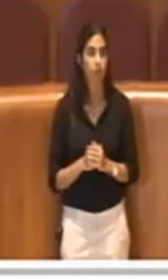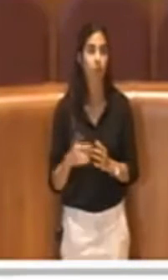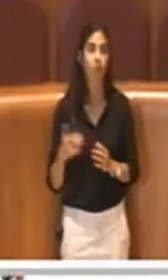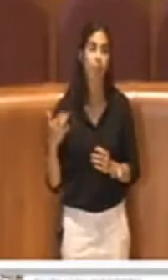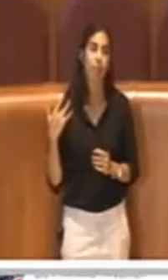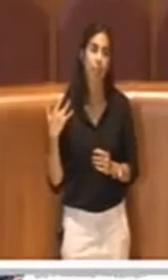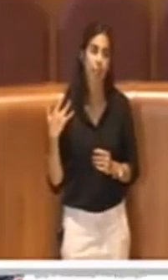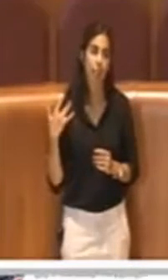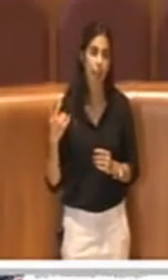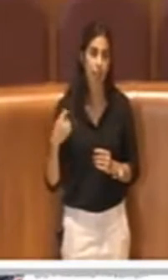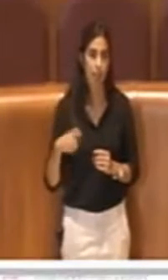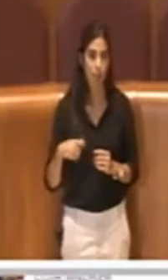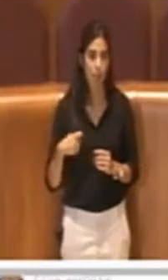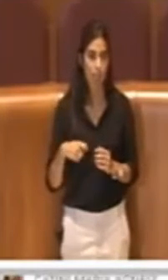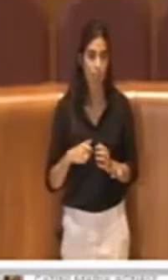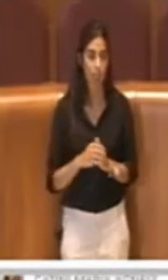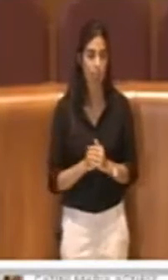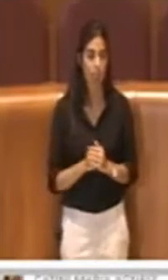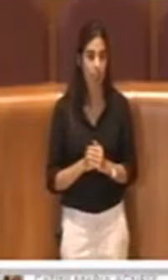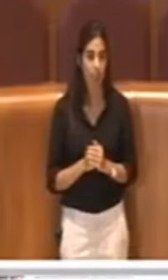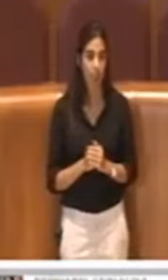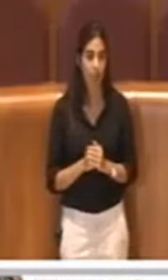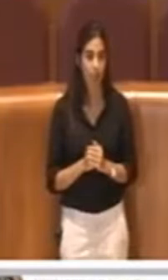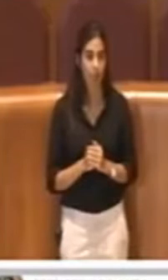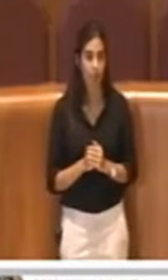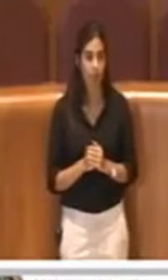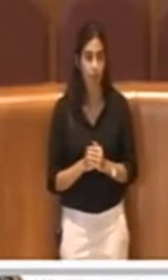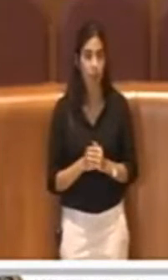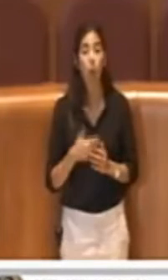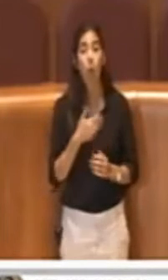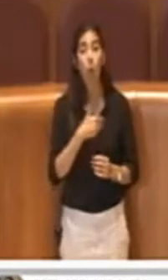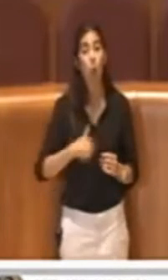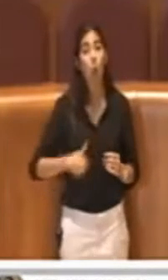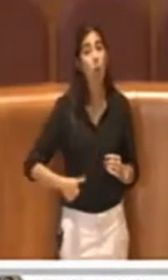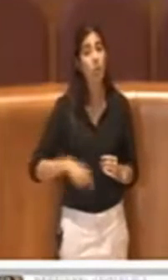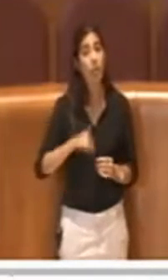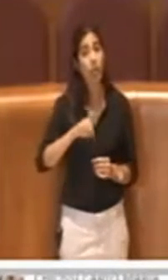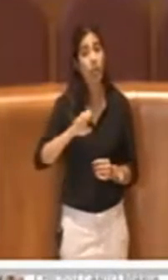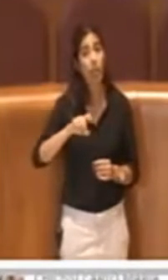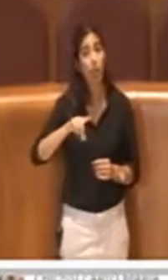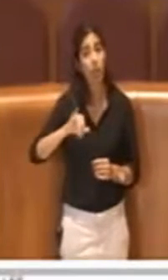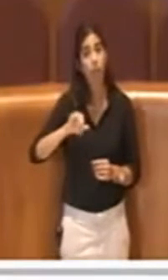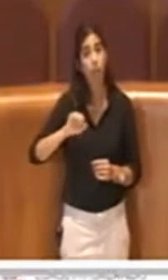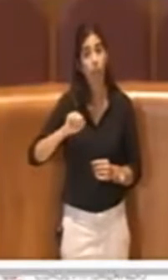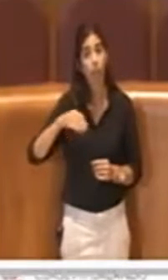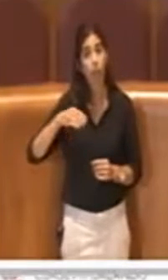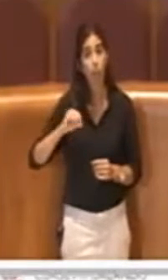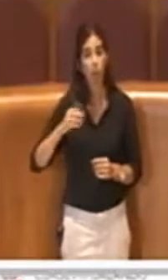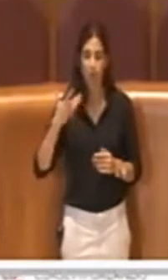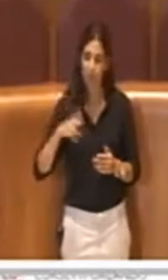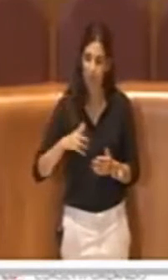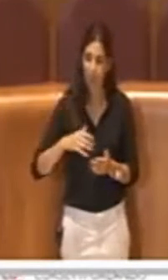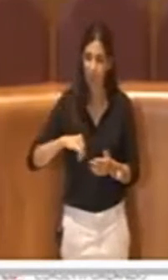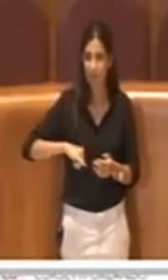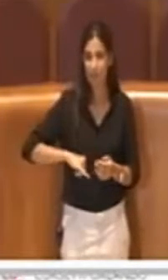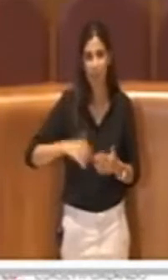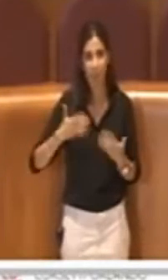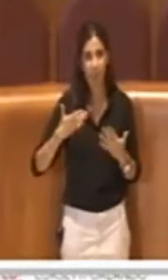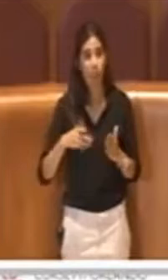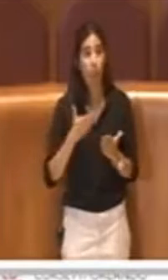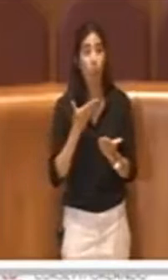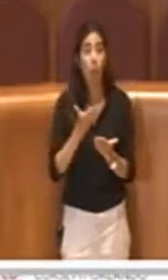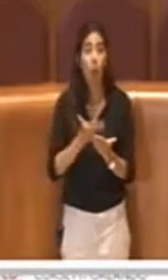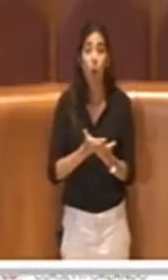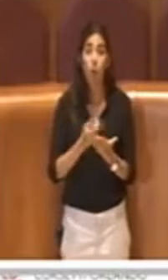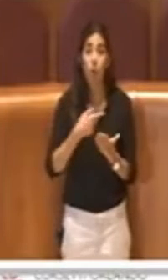Grazie Presidente, come già anticipato il consigliere De Priamo, la mozione del 16 luglio, ma noi dopo quella data abbiamo fatto